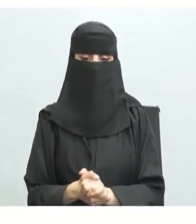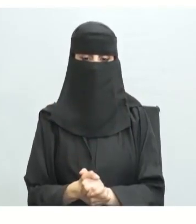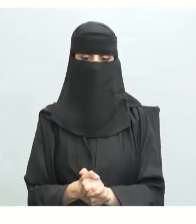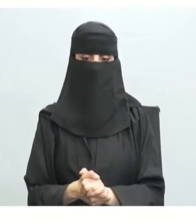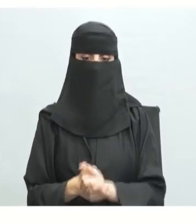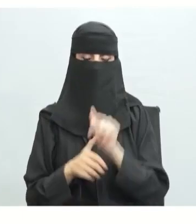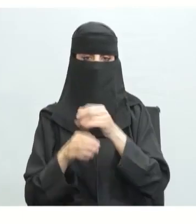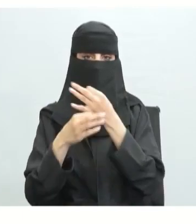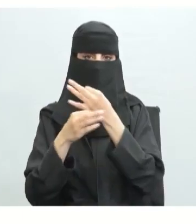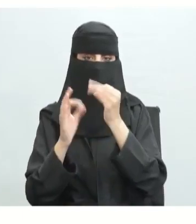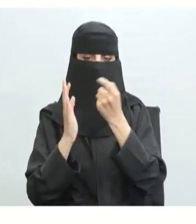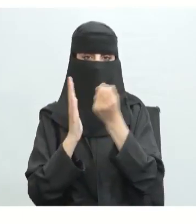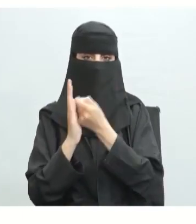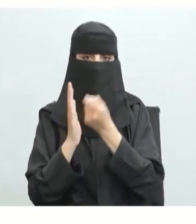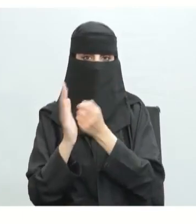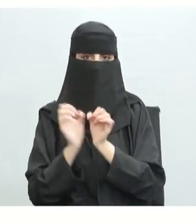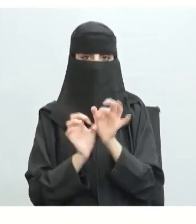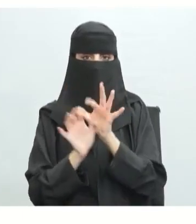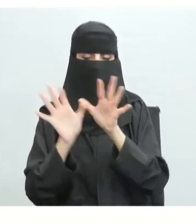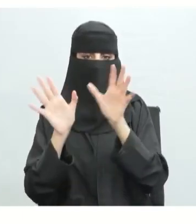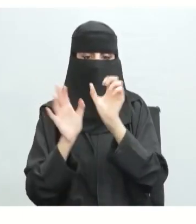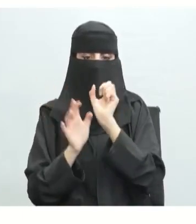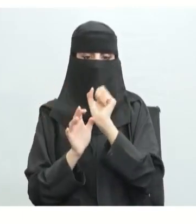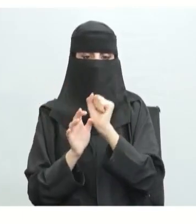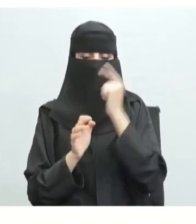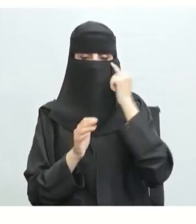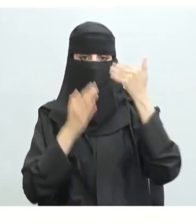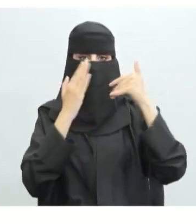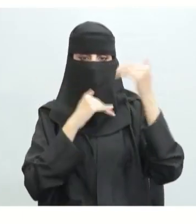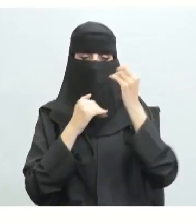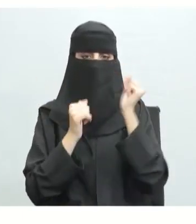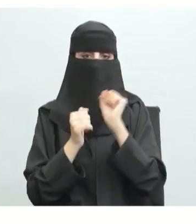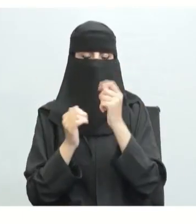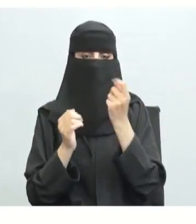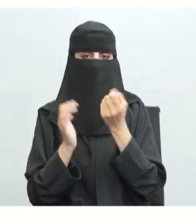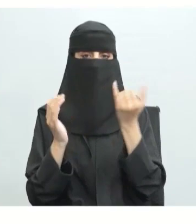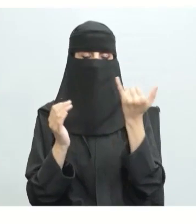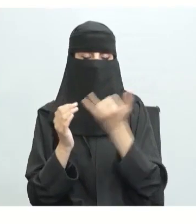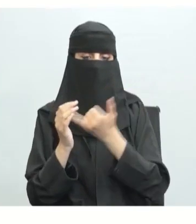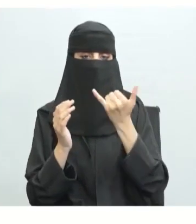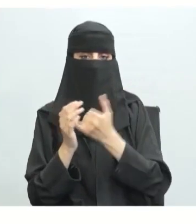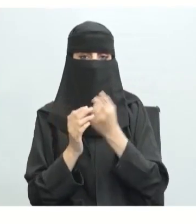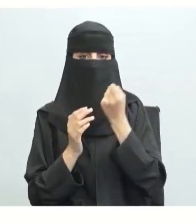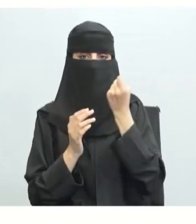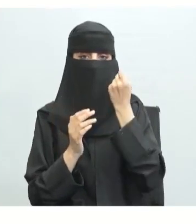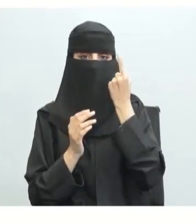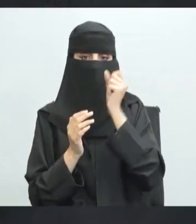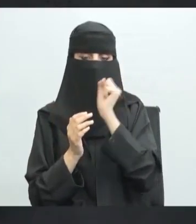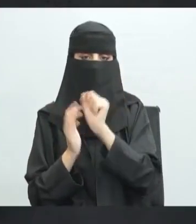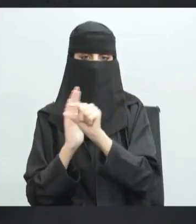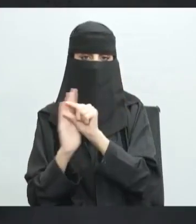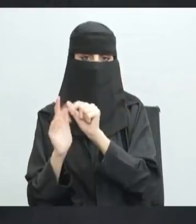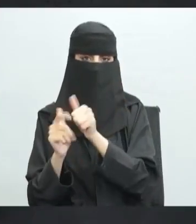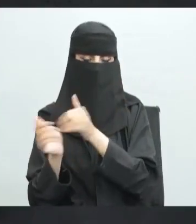هنا أرسم شجرة ذاكرة تلخص عليها أهم أفكار الموضوع أهم أفكار ضع شجرة